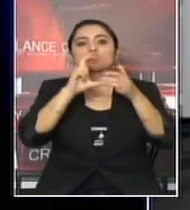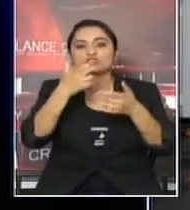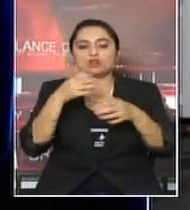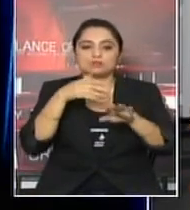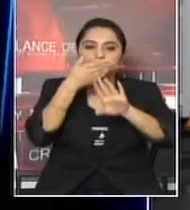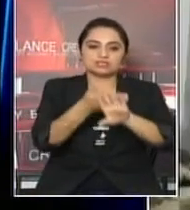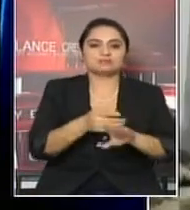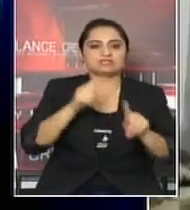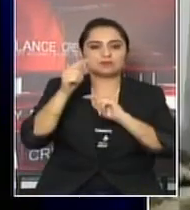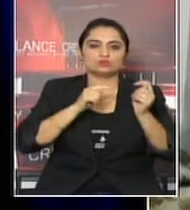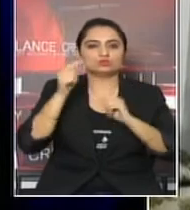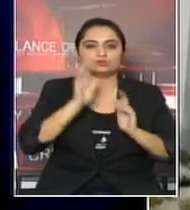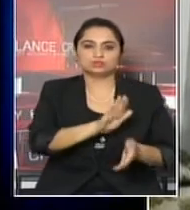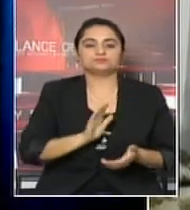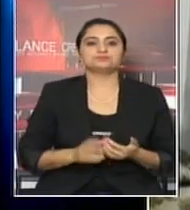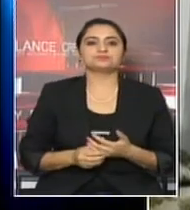गा संते हैं